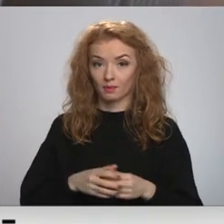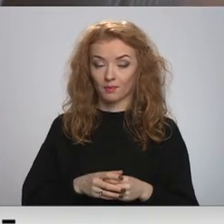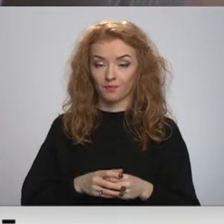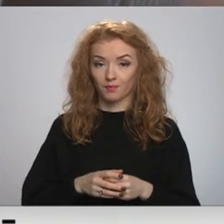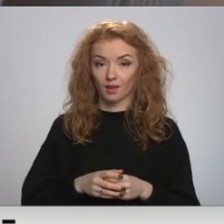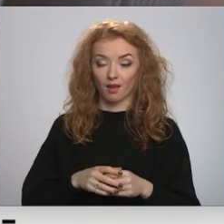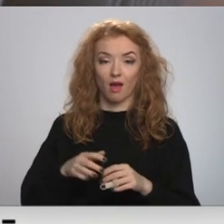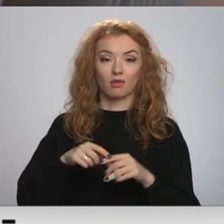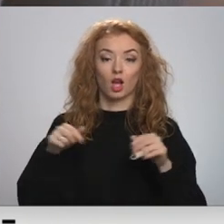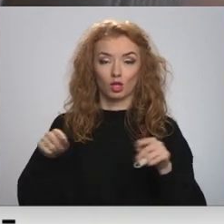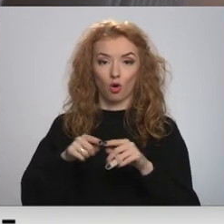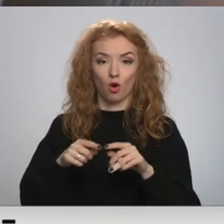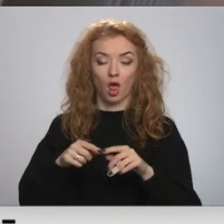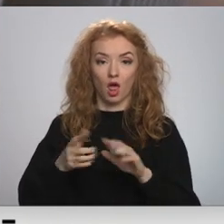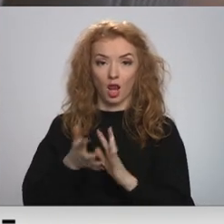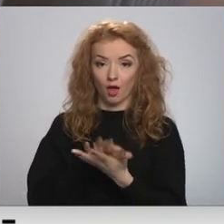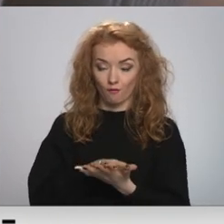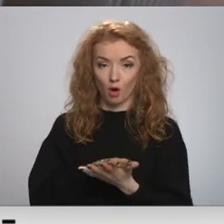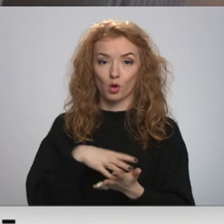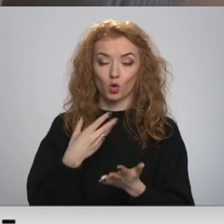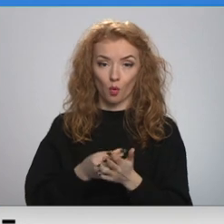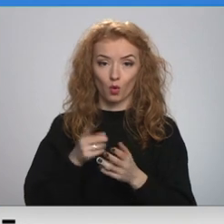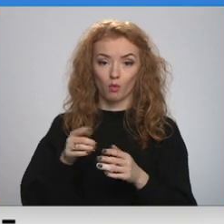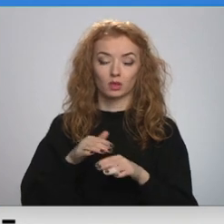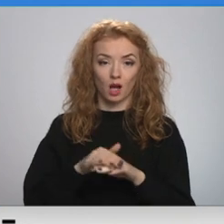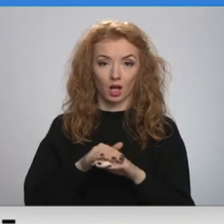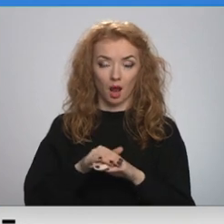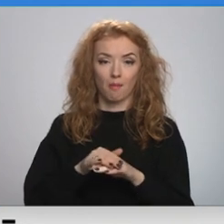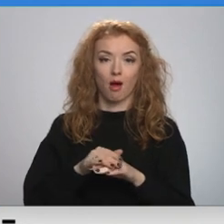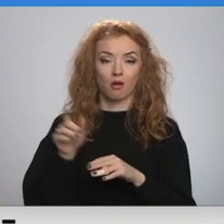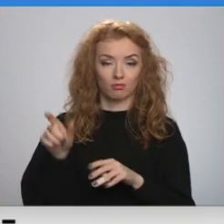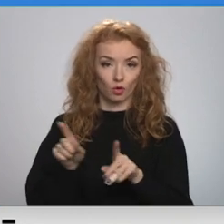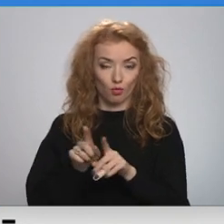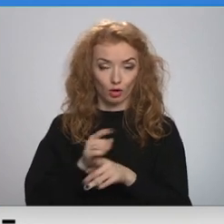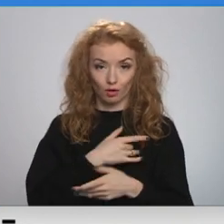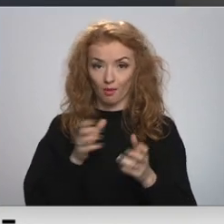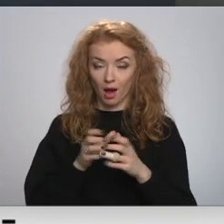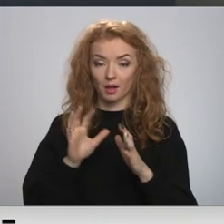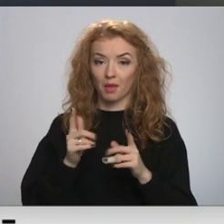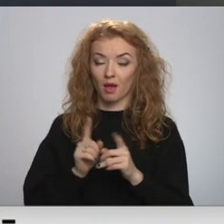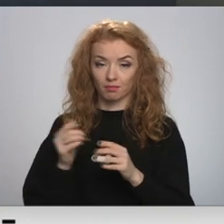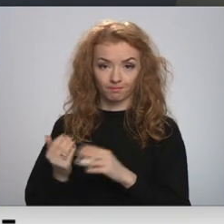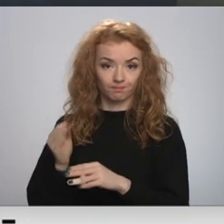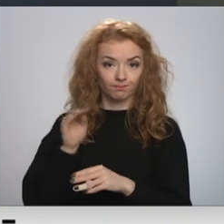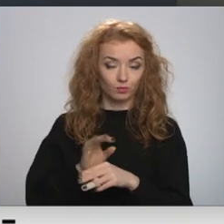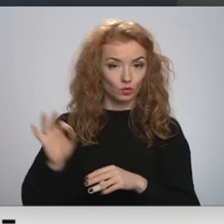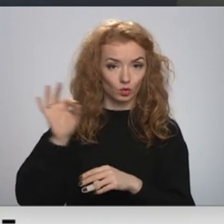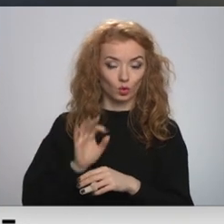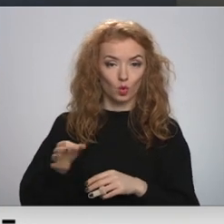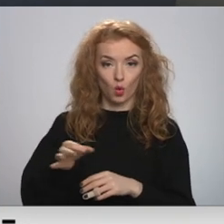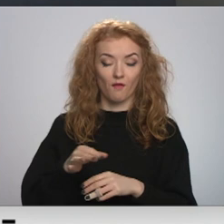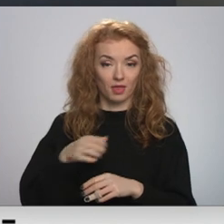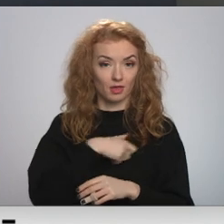teritoriālās reformas vārs grojuši domē, jo projām paturēja zemsevieši. Tomēr koalīcijā ienāca arī līdžinējā uzunieku novada deputāta.